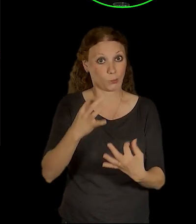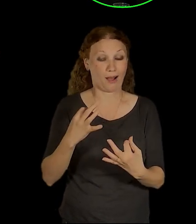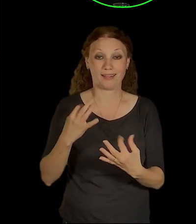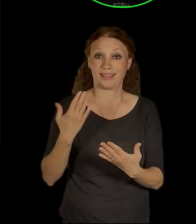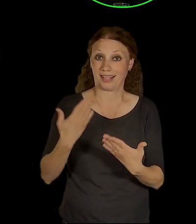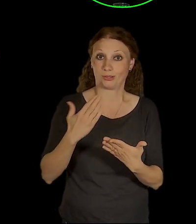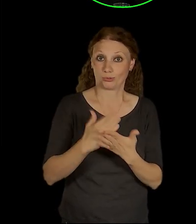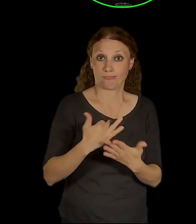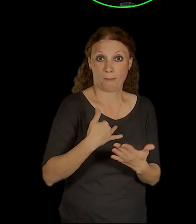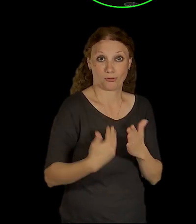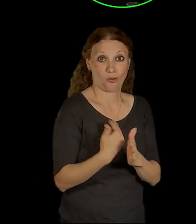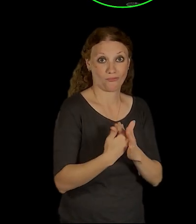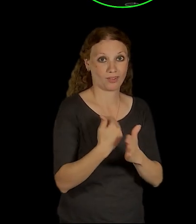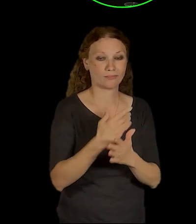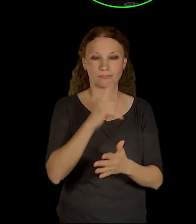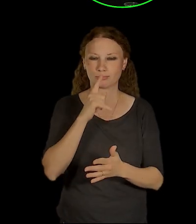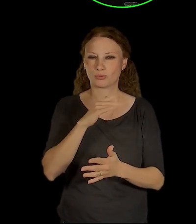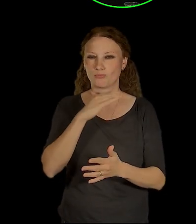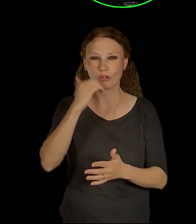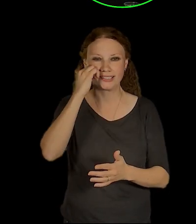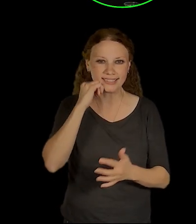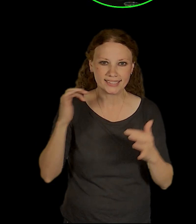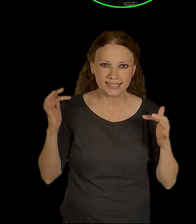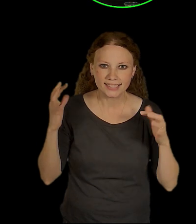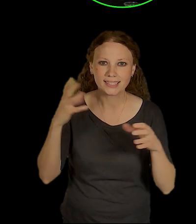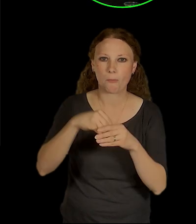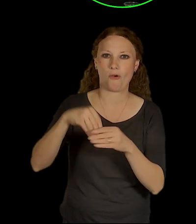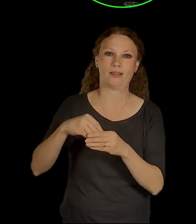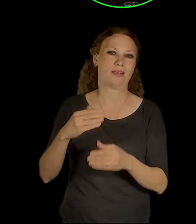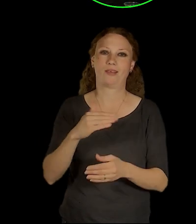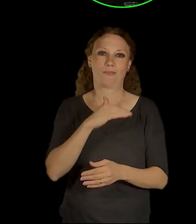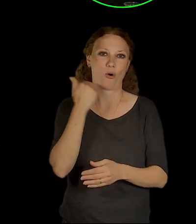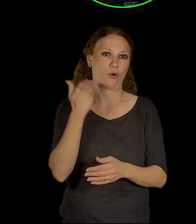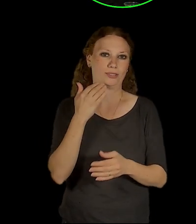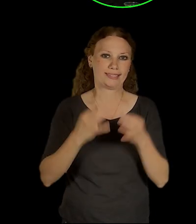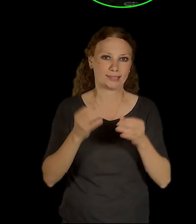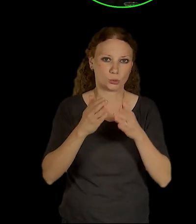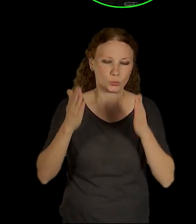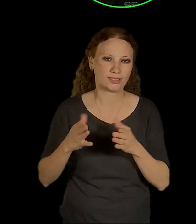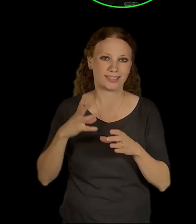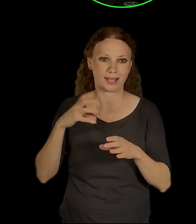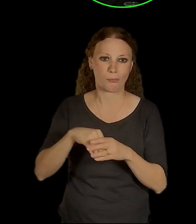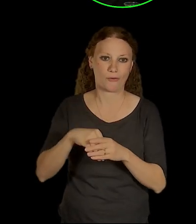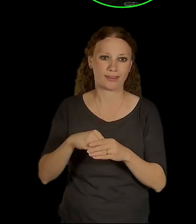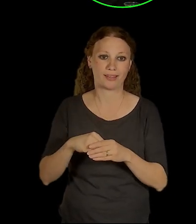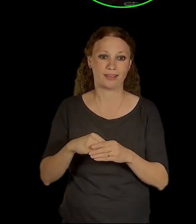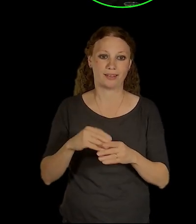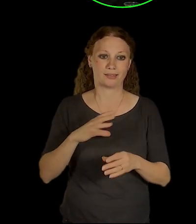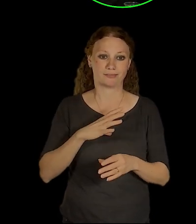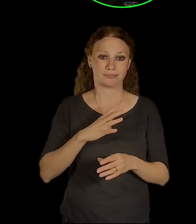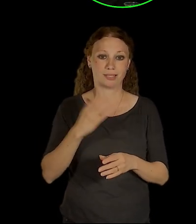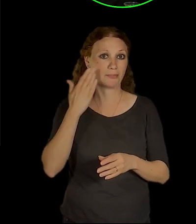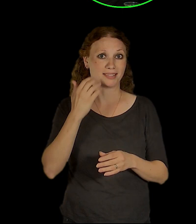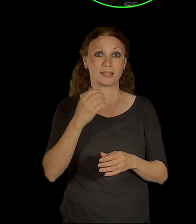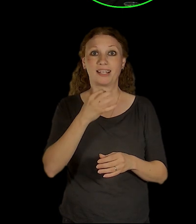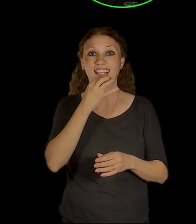Dělá na tom strašně moc lidí, strašně moc subjektů. Jestli to bude mít někdy titulky, tenhle ten projekt, tak to budou další titulky než hollywoodský film,